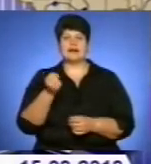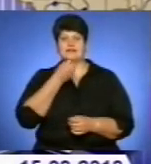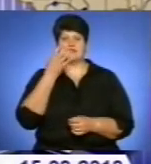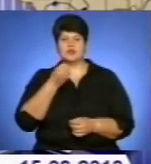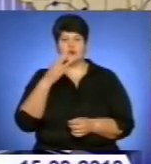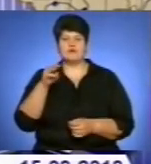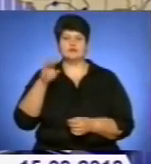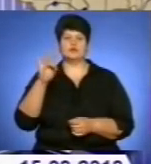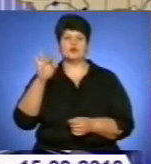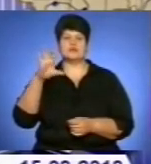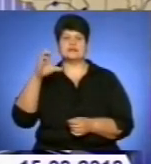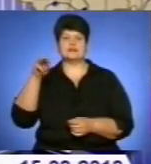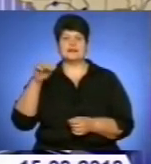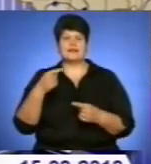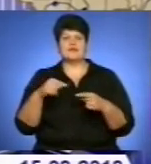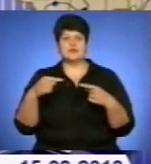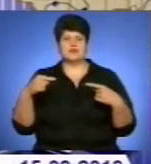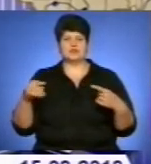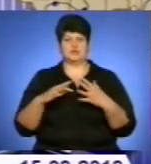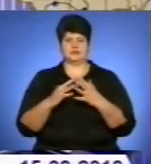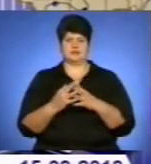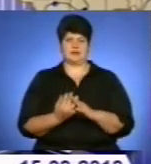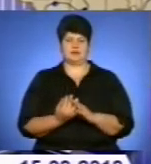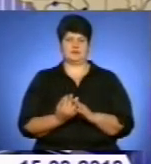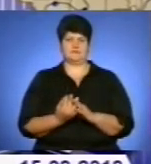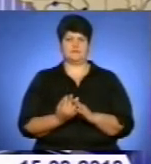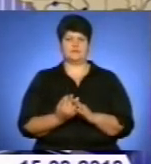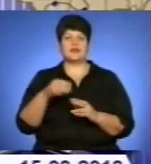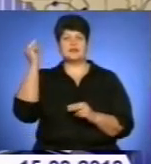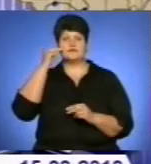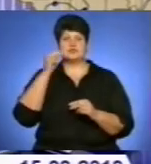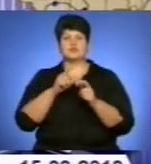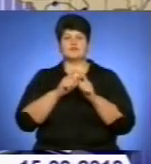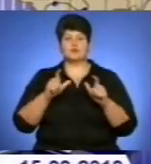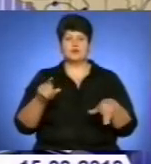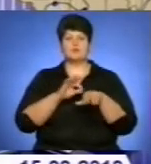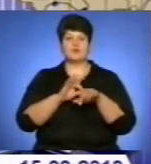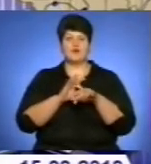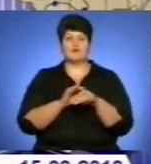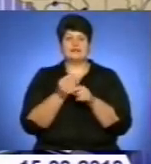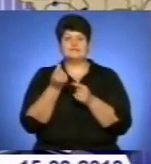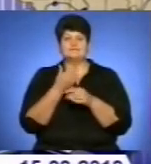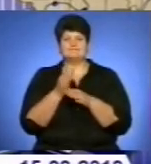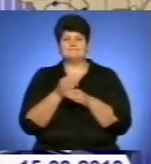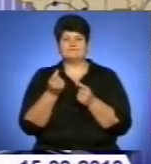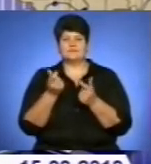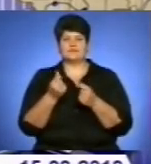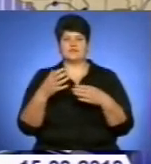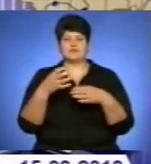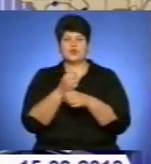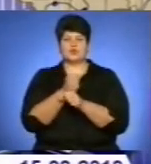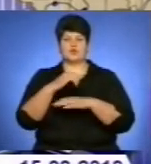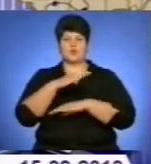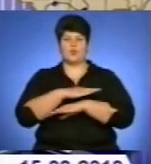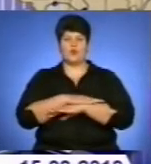техніка працює в основному на дорожньому значення. Припинено рух транспорту у селах Слов'ятин, Вільховець,